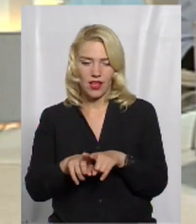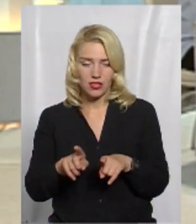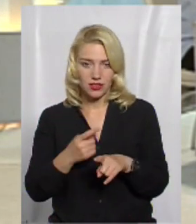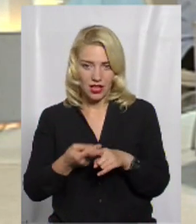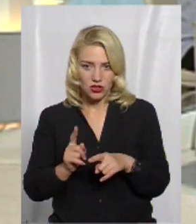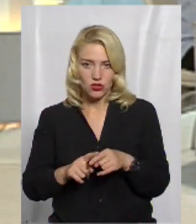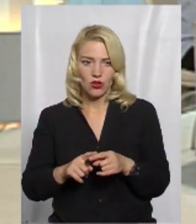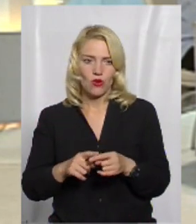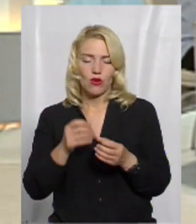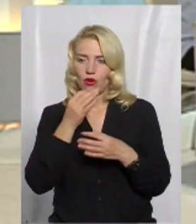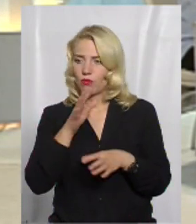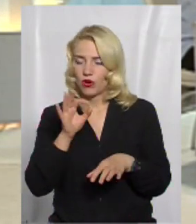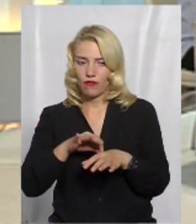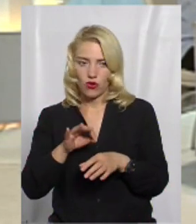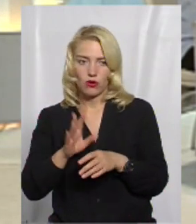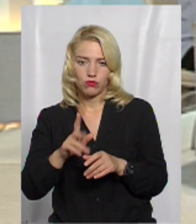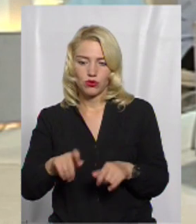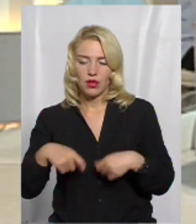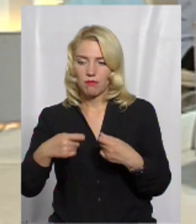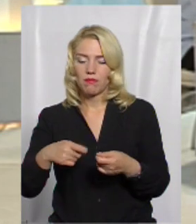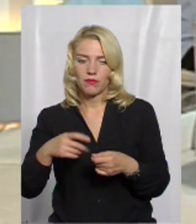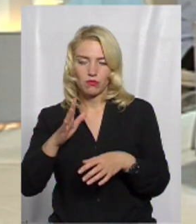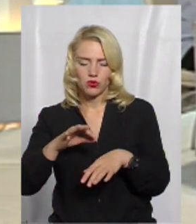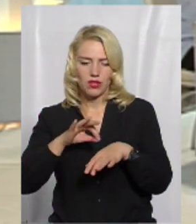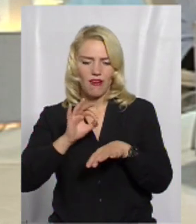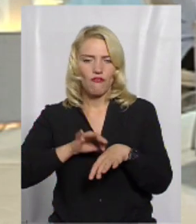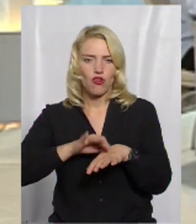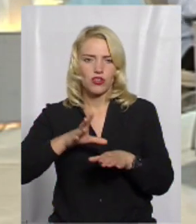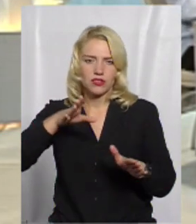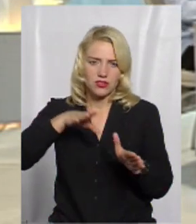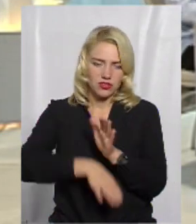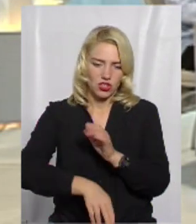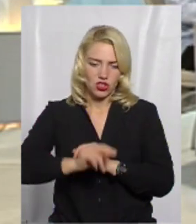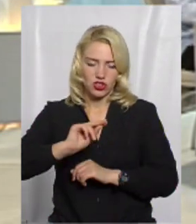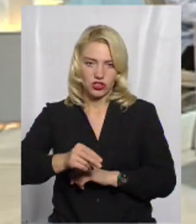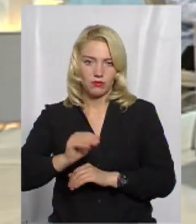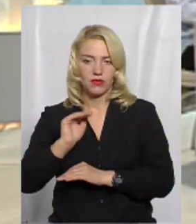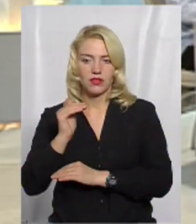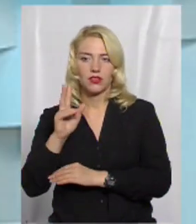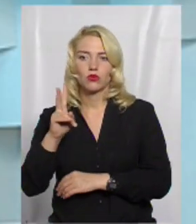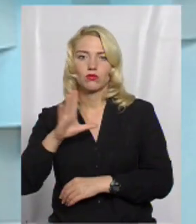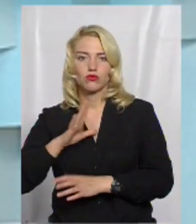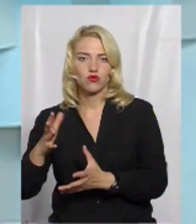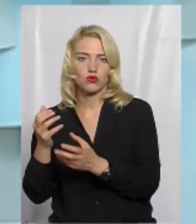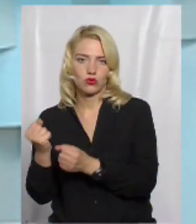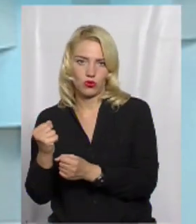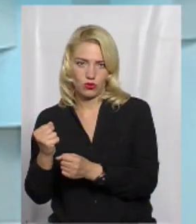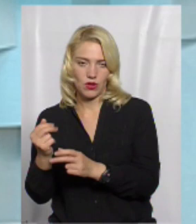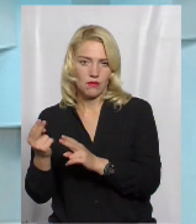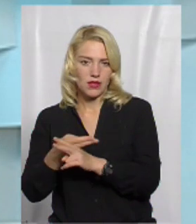любого хворобу буде переносити набагато важче, ніж дитина, яка не має